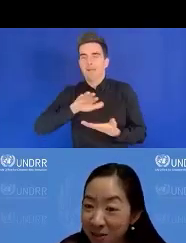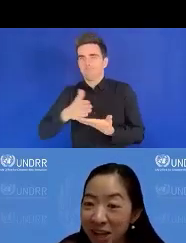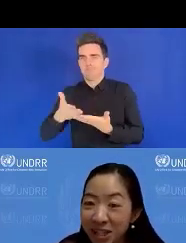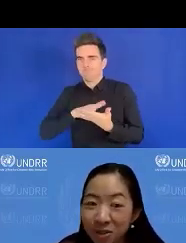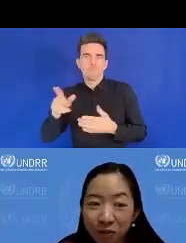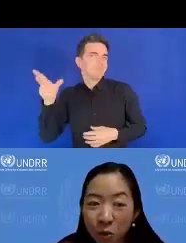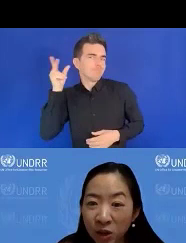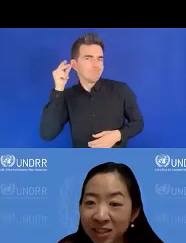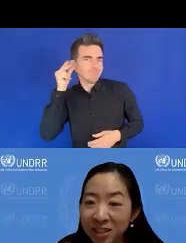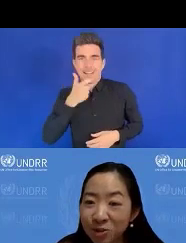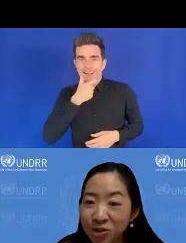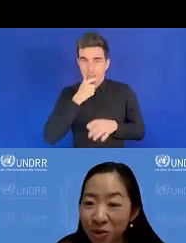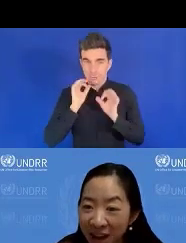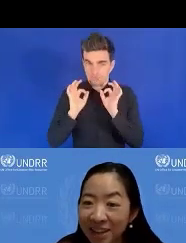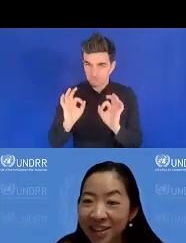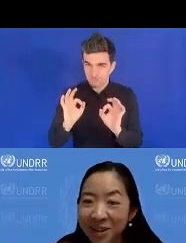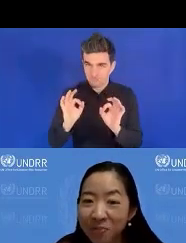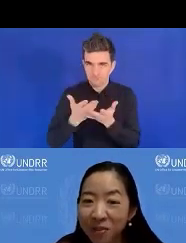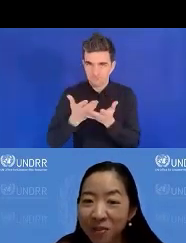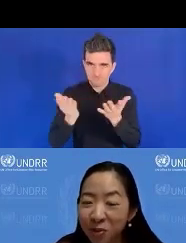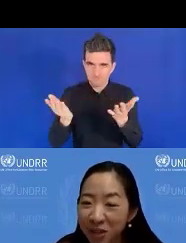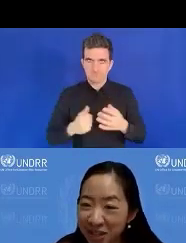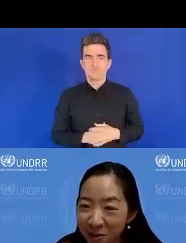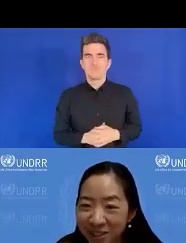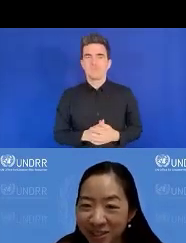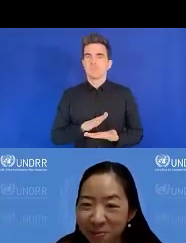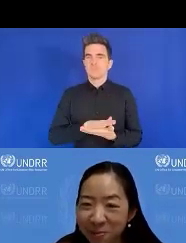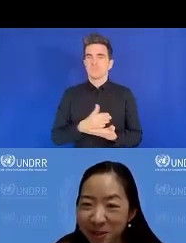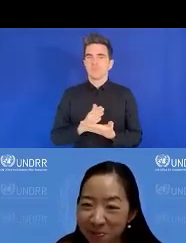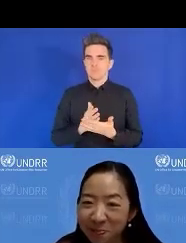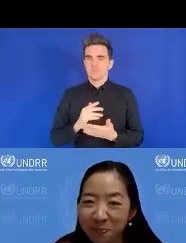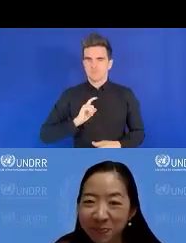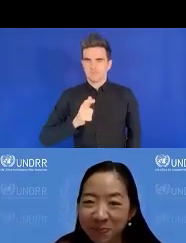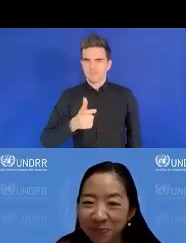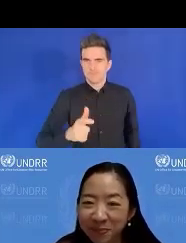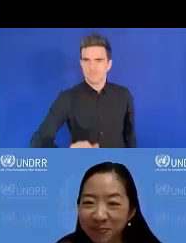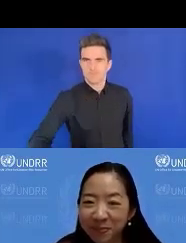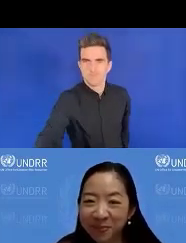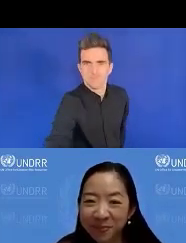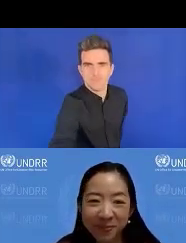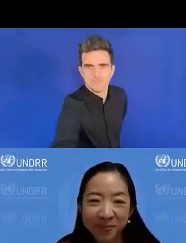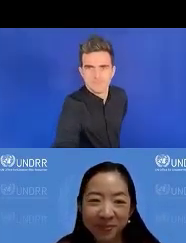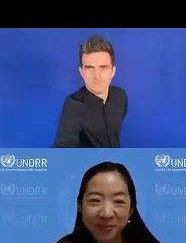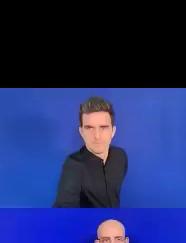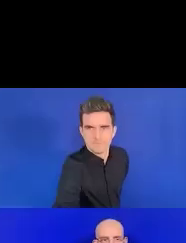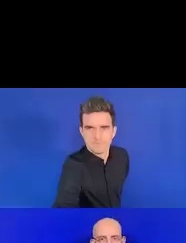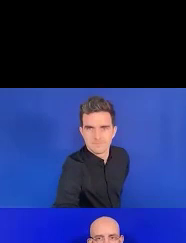écouter sa présentation. Je vais donc directement passer la parole à vous.